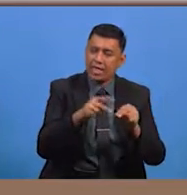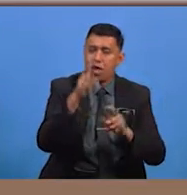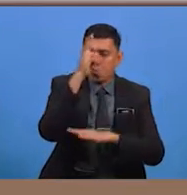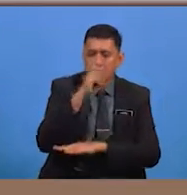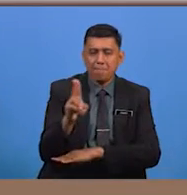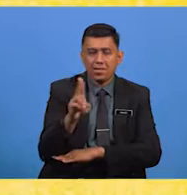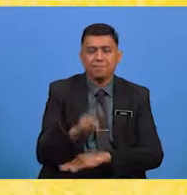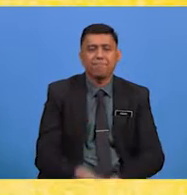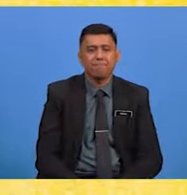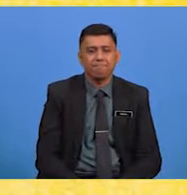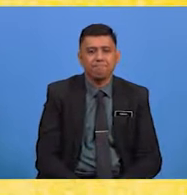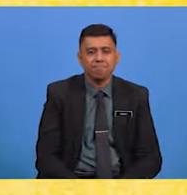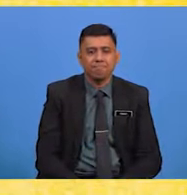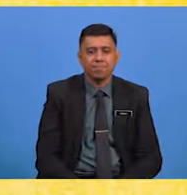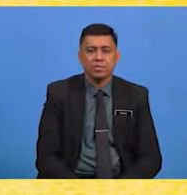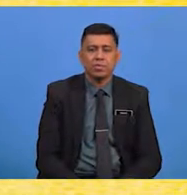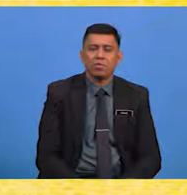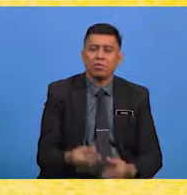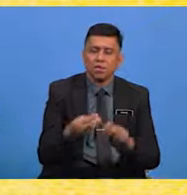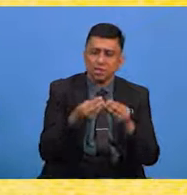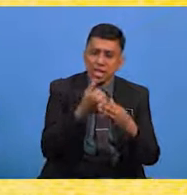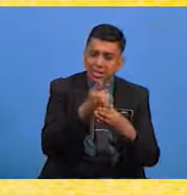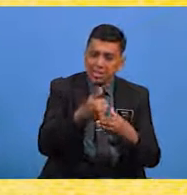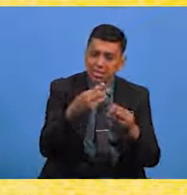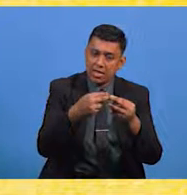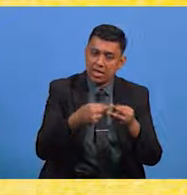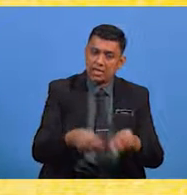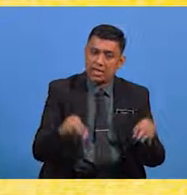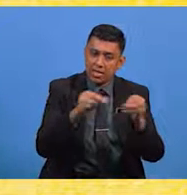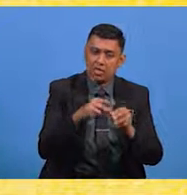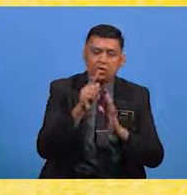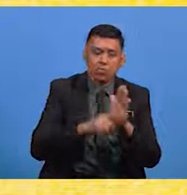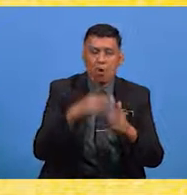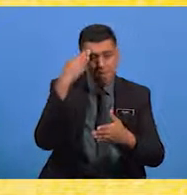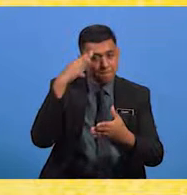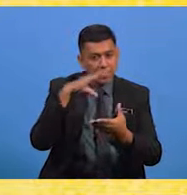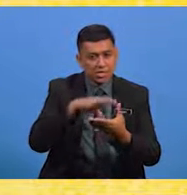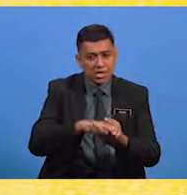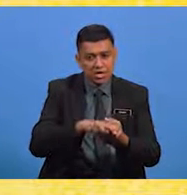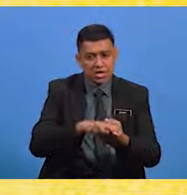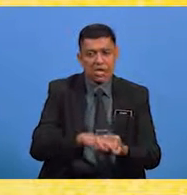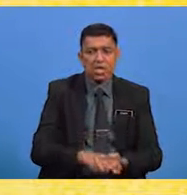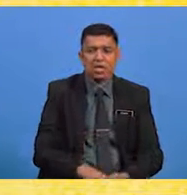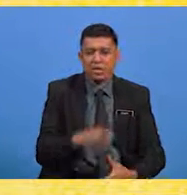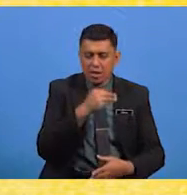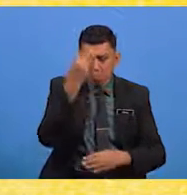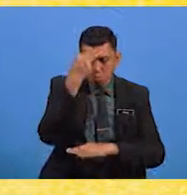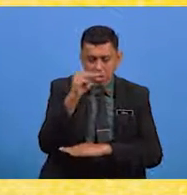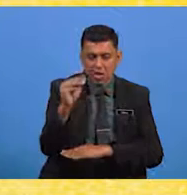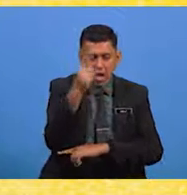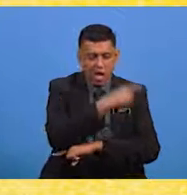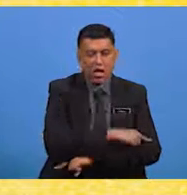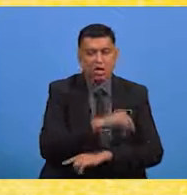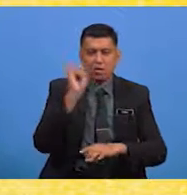Antara nilai tersebut ialah Percaya dan memuliakan hari Jumaat